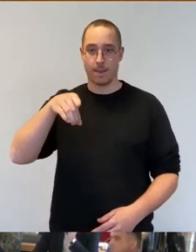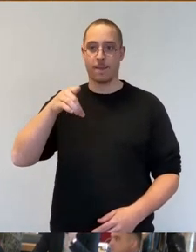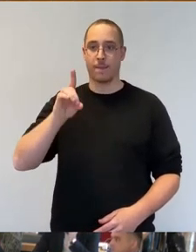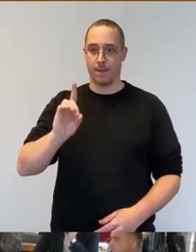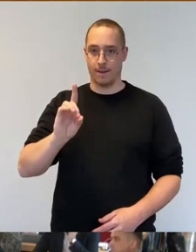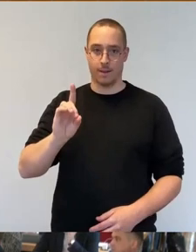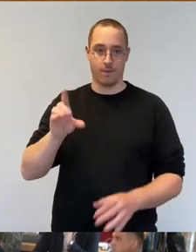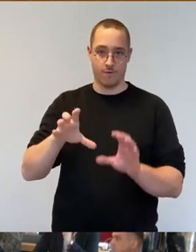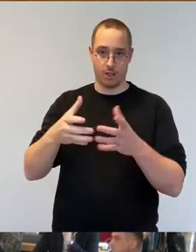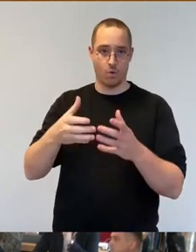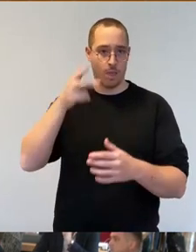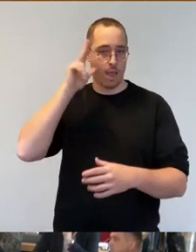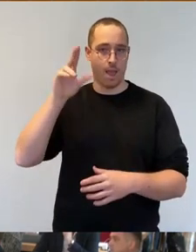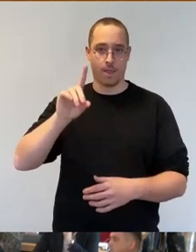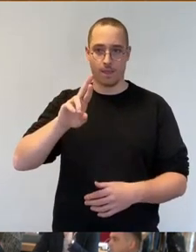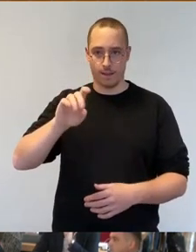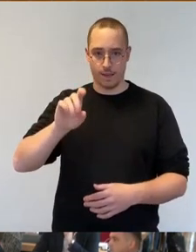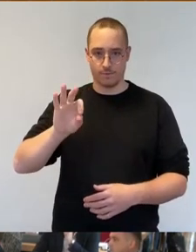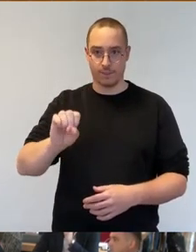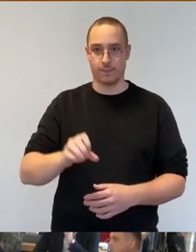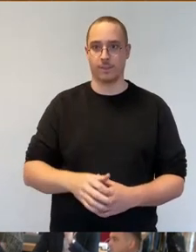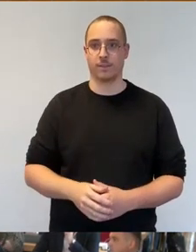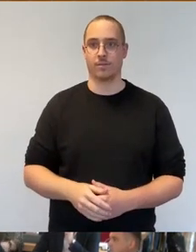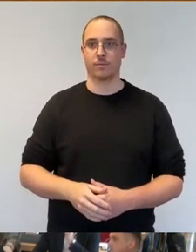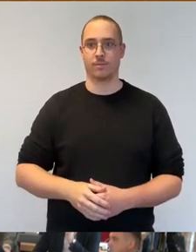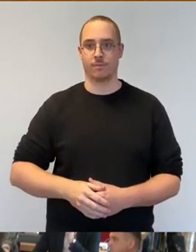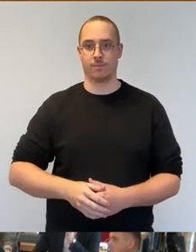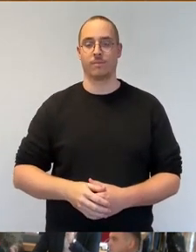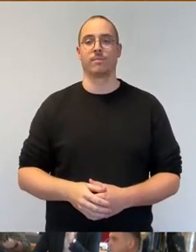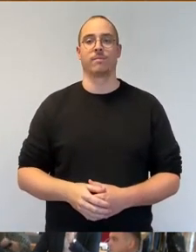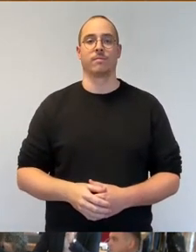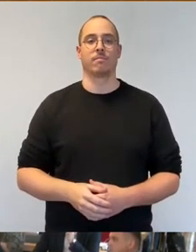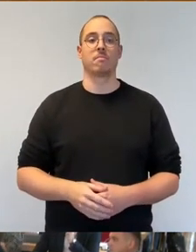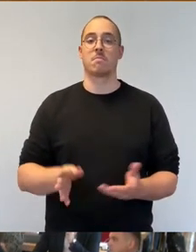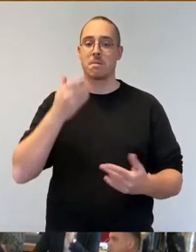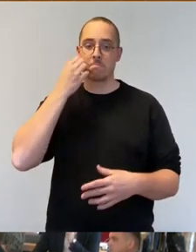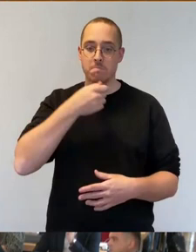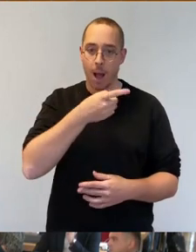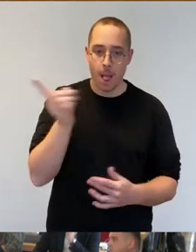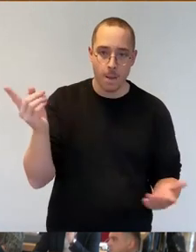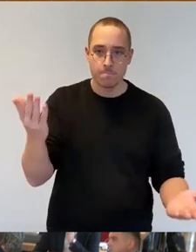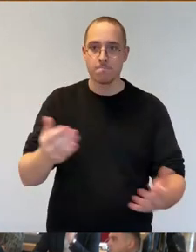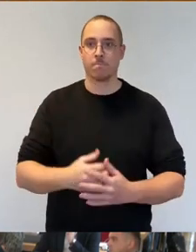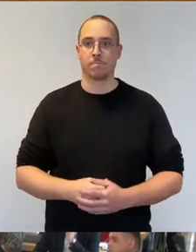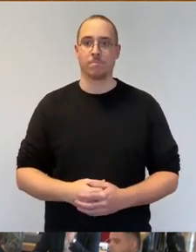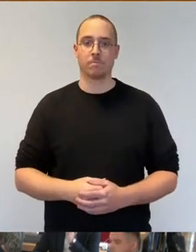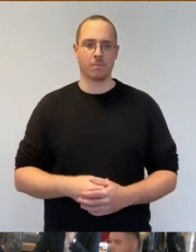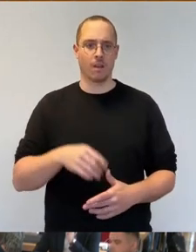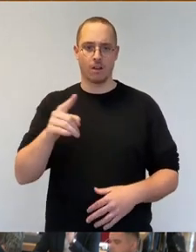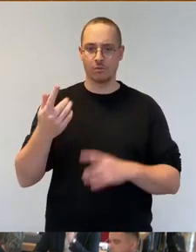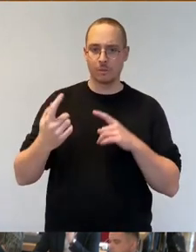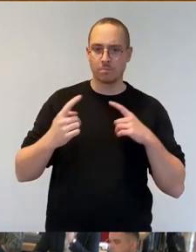Herr Oberbürgermeister, liebe Kolleginnen und Kollegen, liebe Gäste, die Debatte um die Bezahlkarte läuft ja jetzt schon ein ganz paar Monate